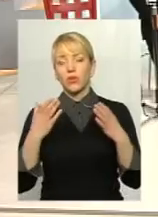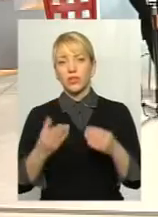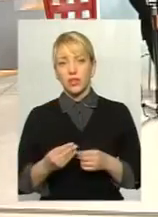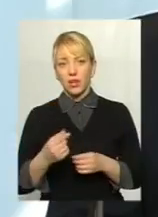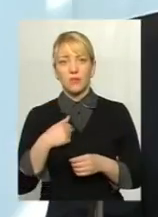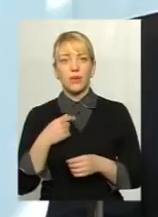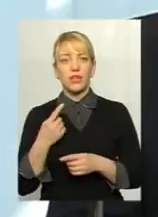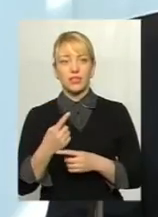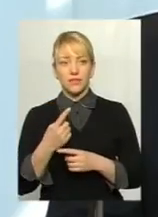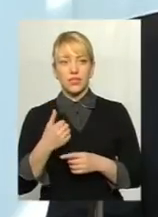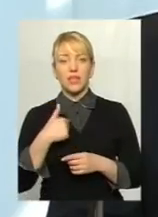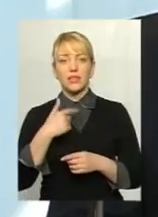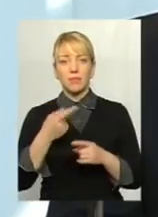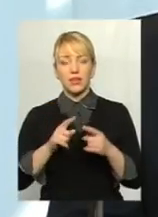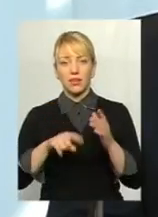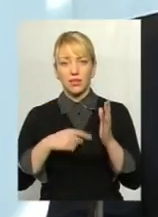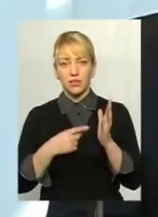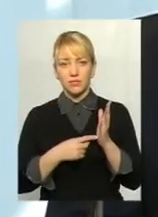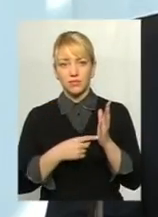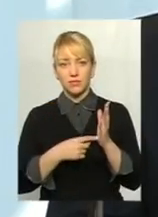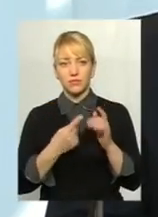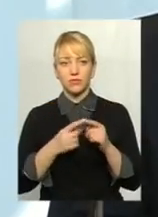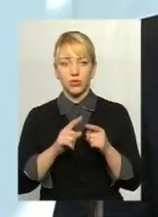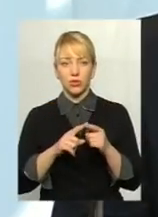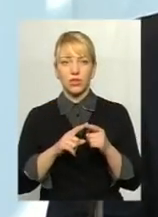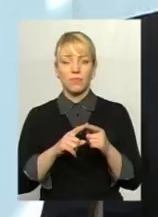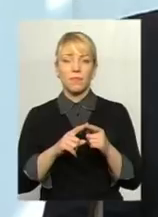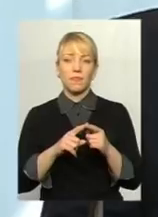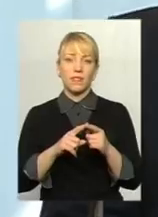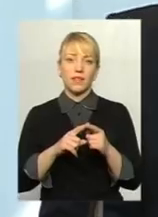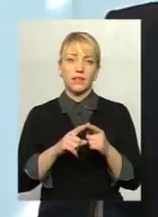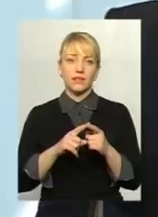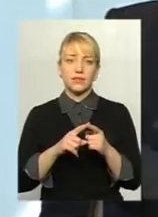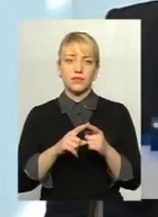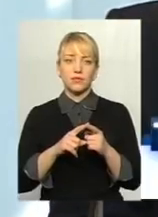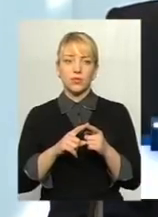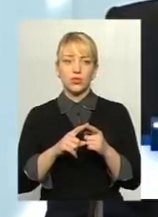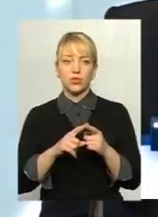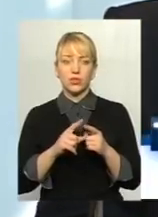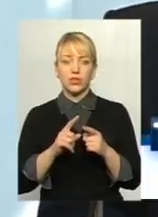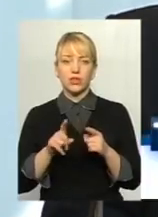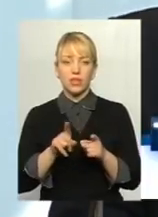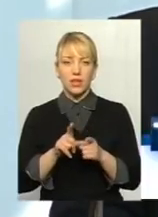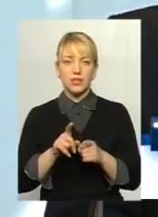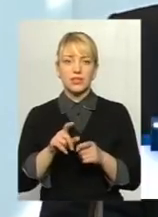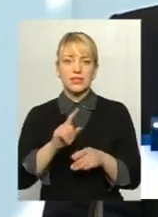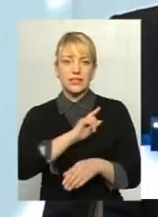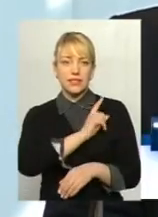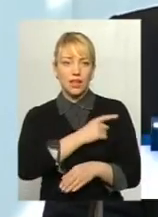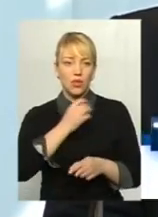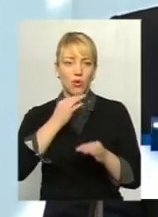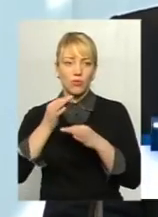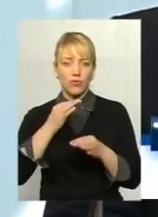перш за все, ви знаєте, це питання, воно час від часу педалюється. Настільки сильно, от